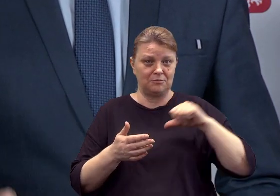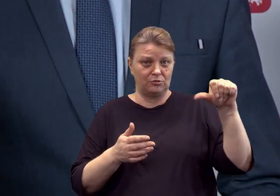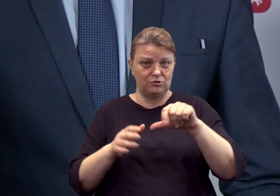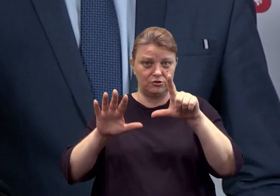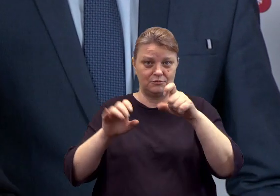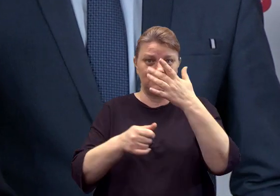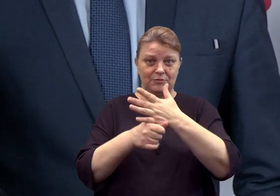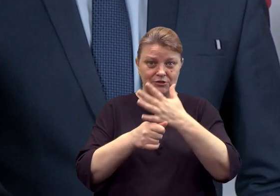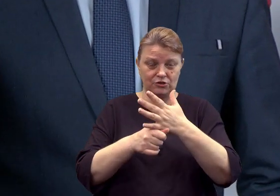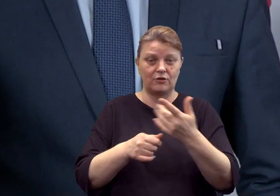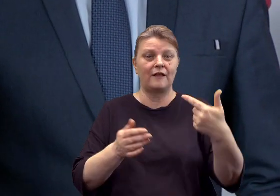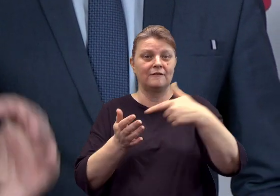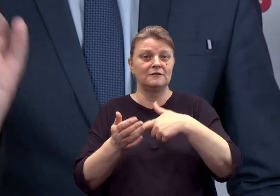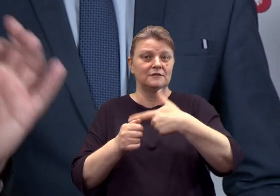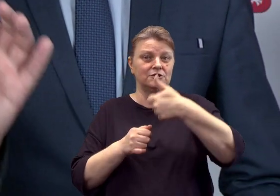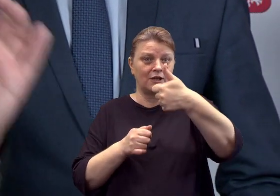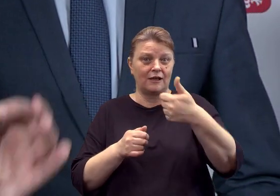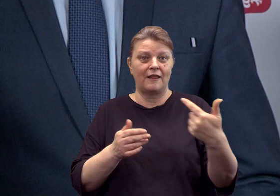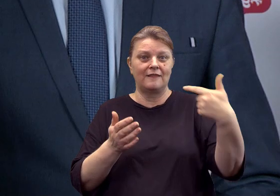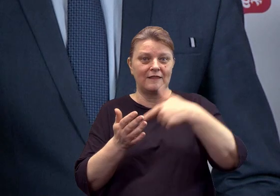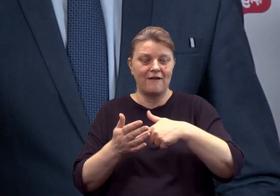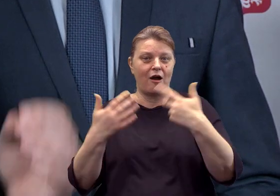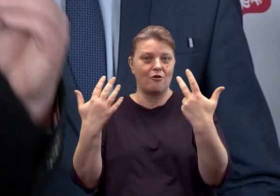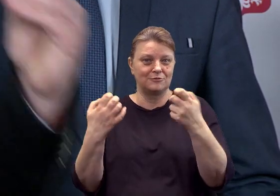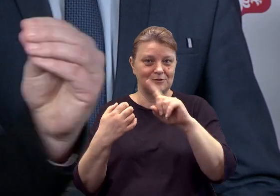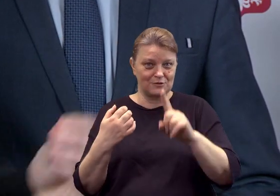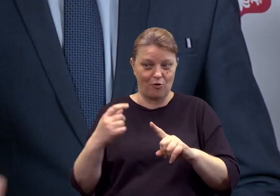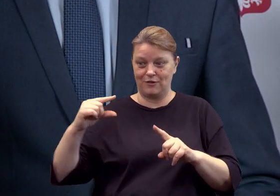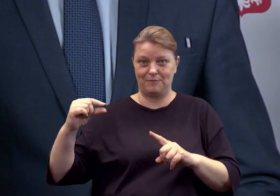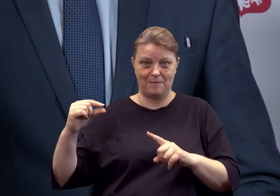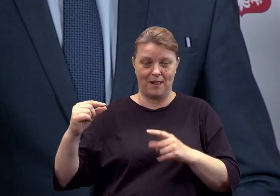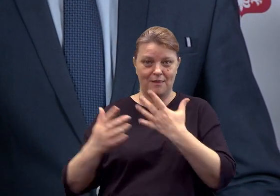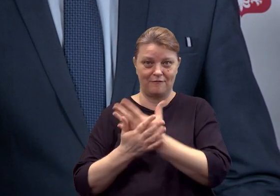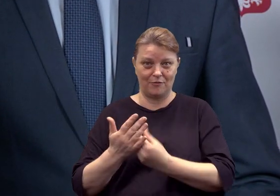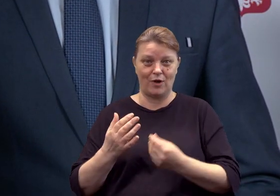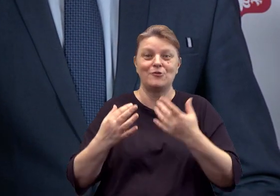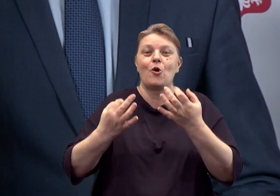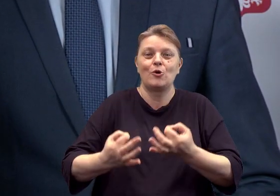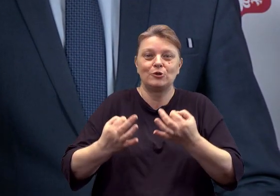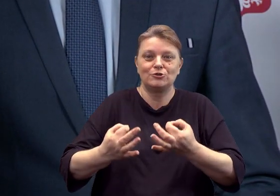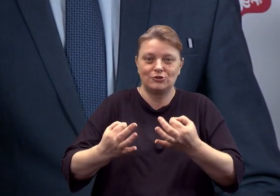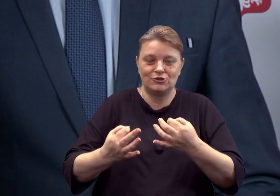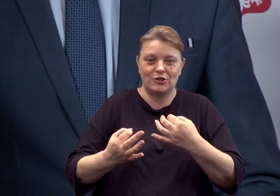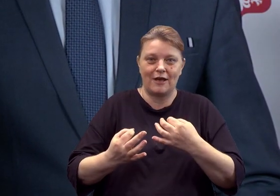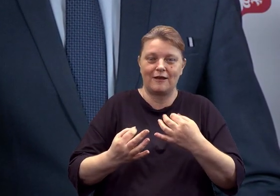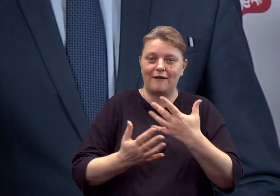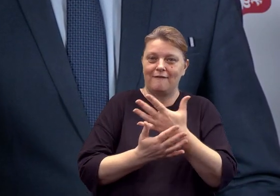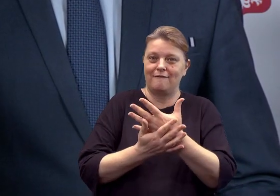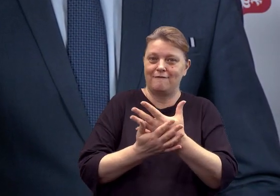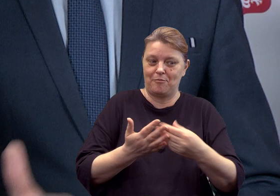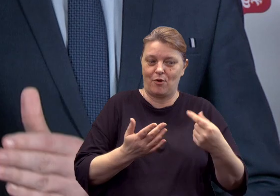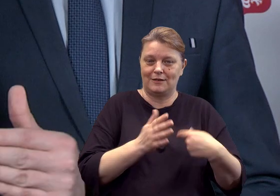pamiętam, 2021, 2800 zł, to już dzisiaj minimalne wynagrodzenie tych